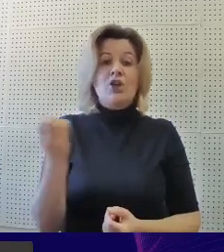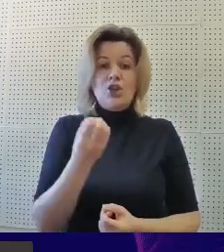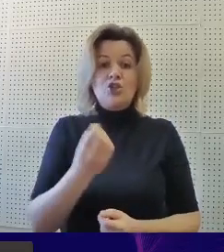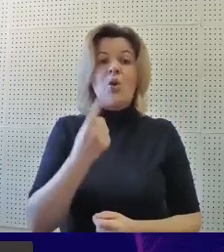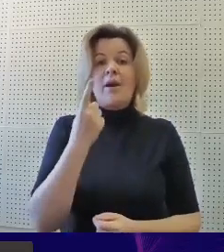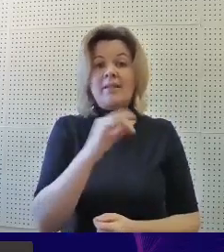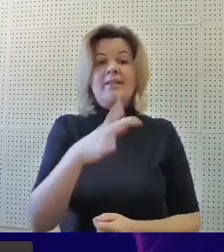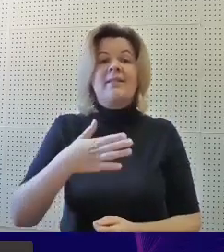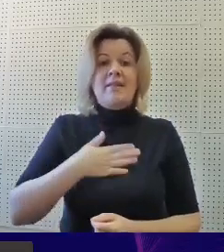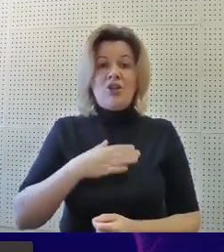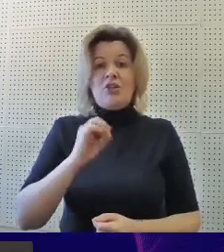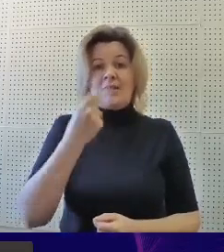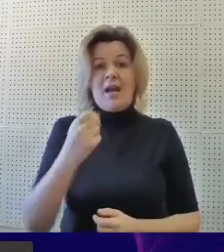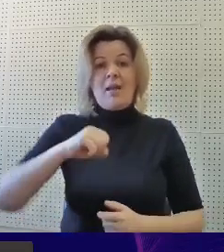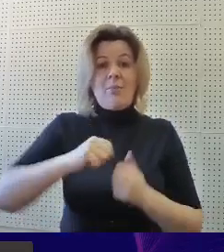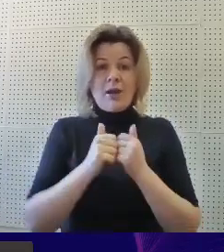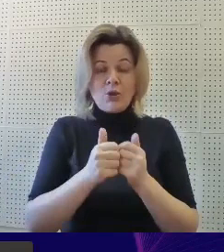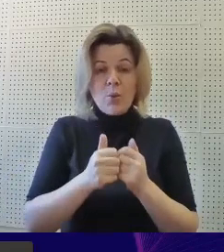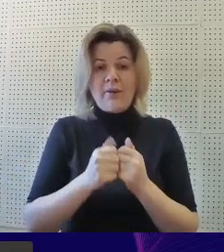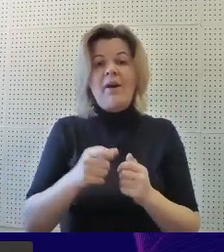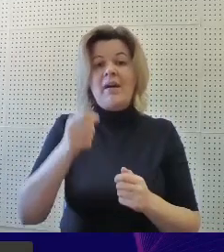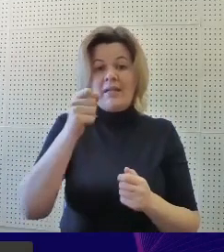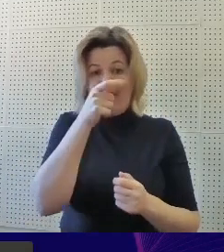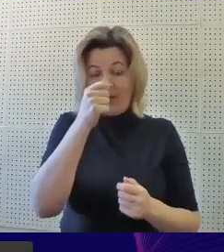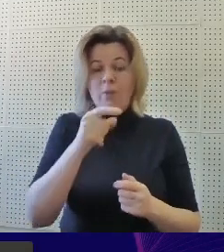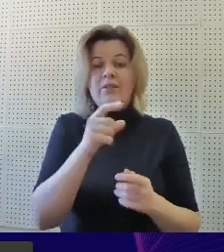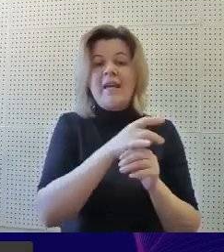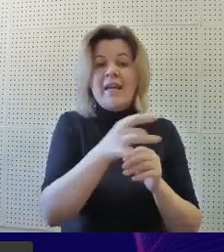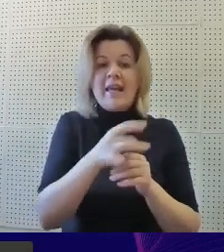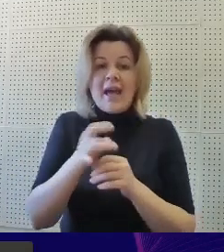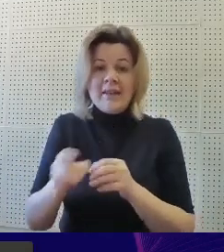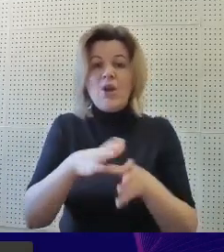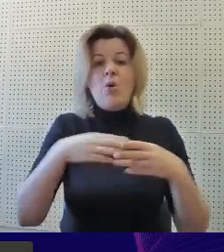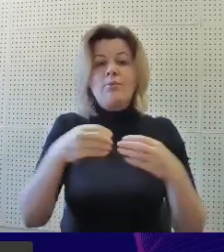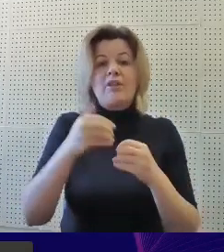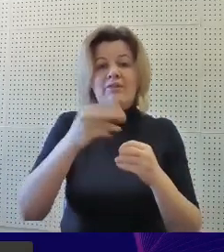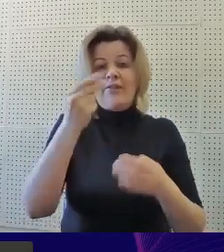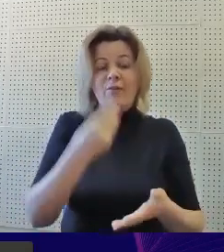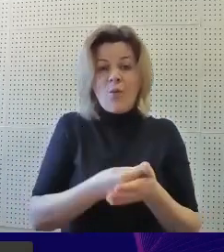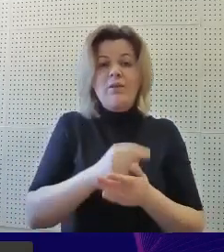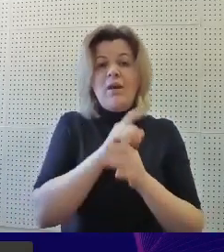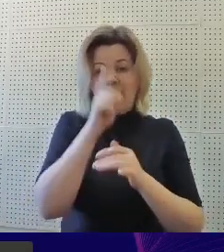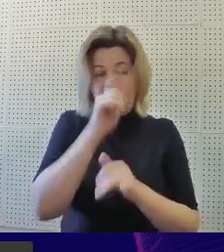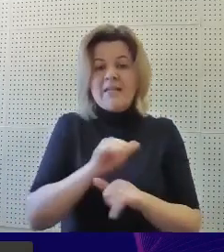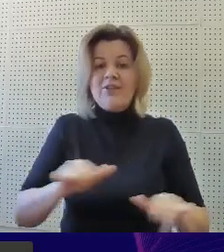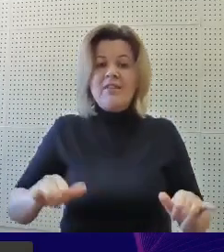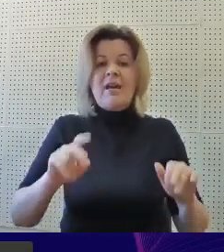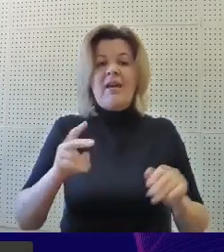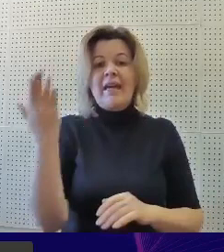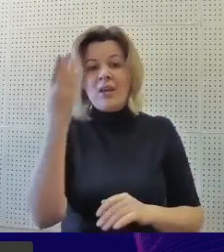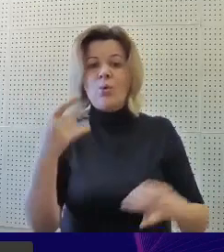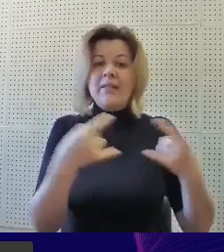Еще один из наших социальных партнеров Свердловский региональный общественный фонд развития кино и